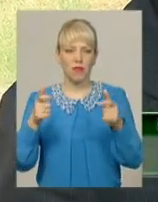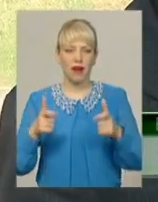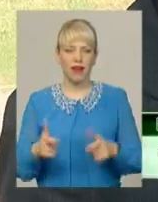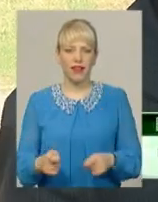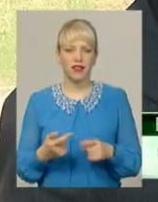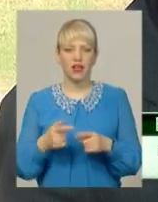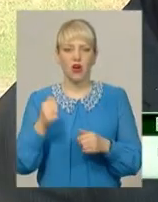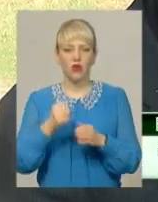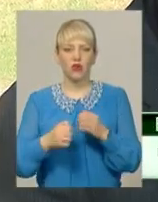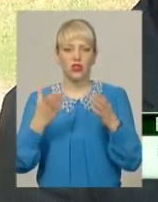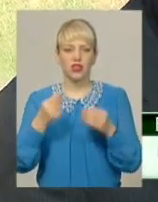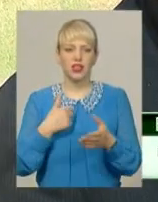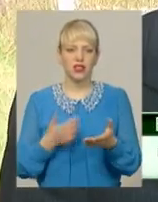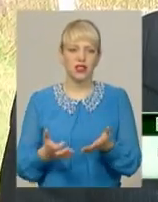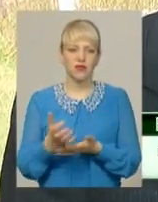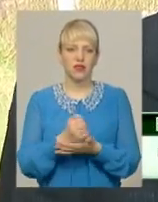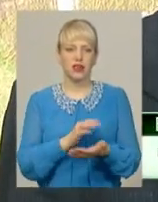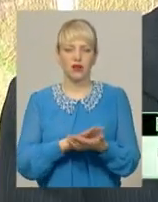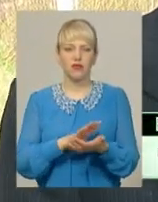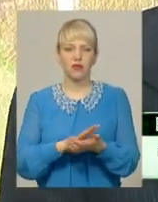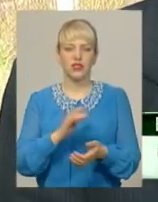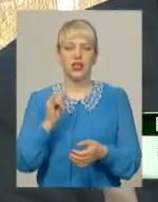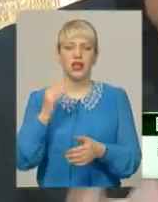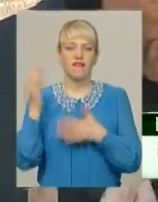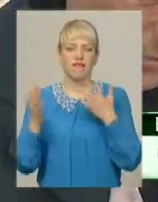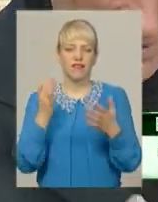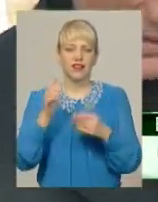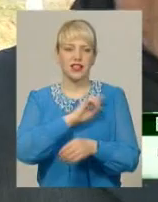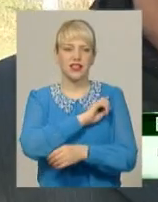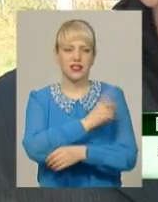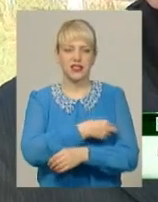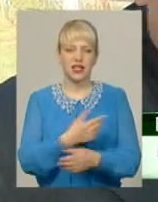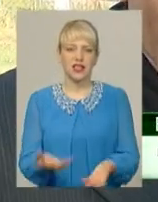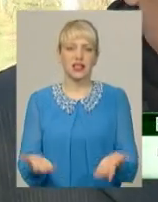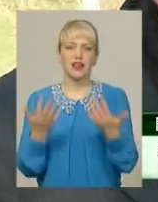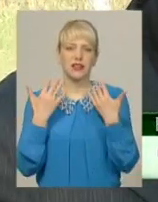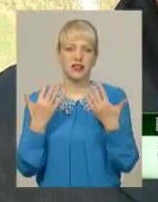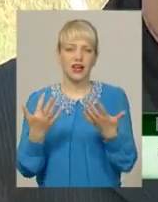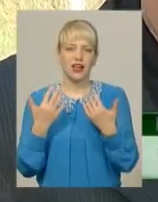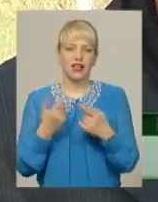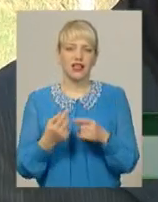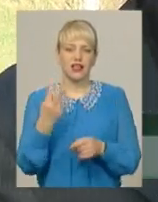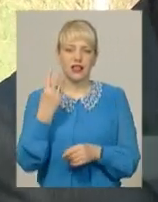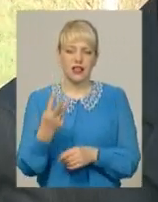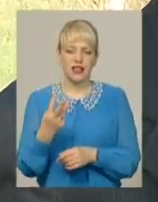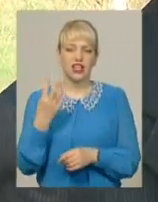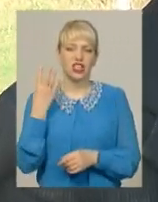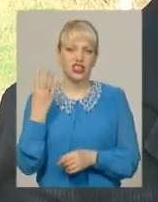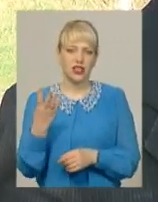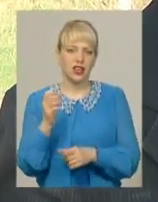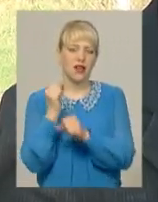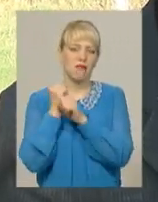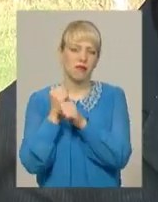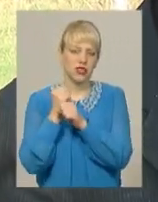мусор, кожен день. Вітер сильний від цієї сторони, то постійно 3-4 мішки в нас бери постійно,